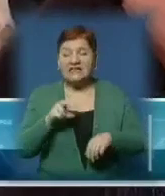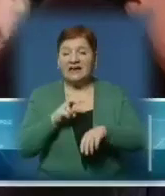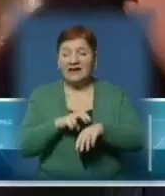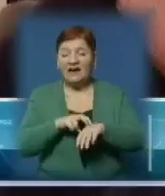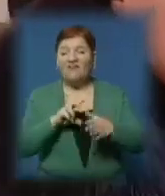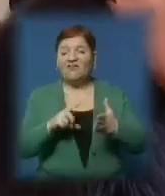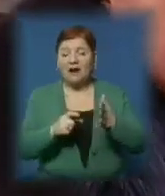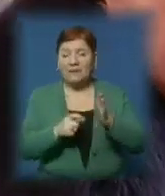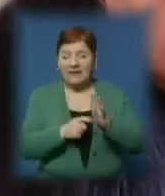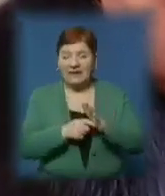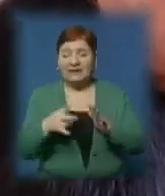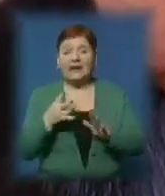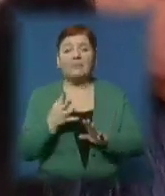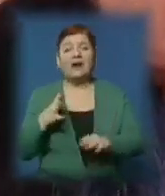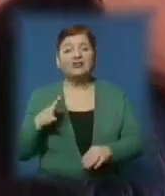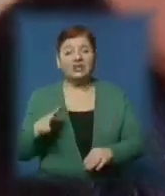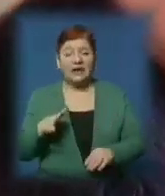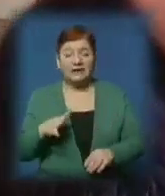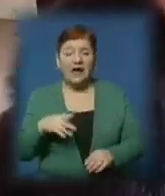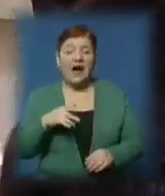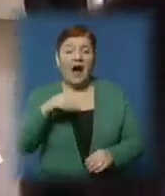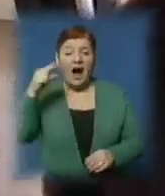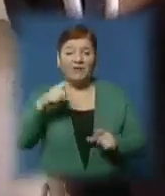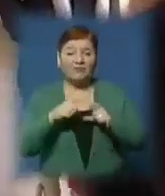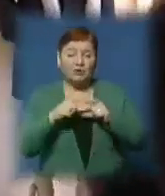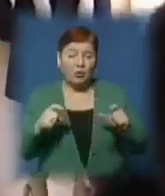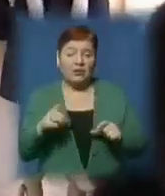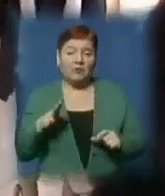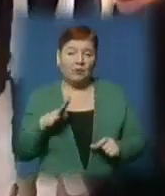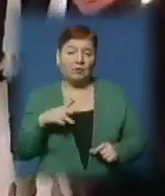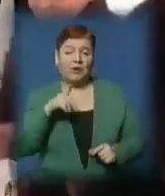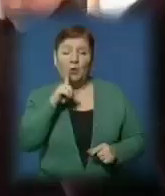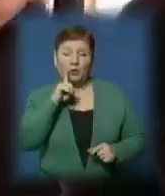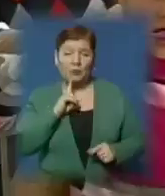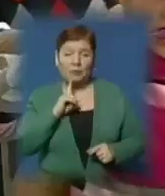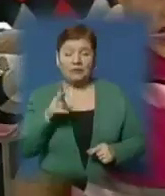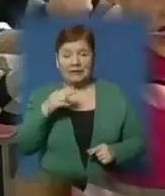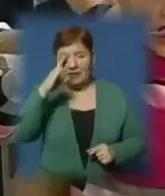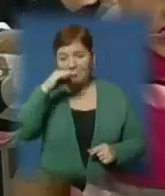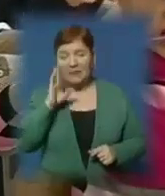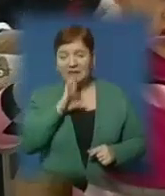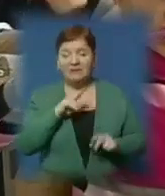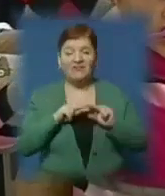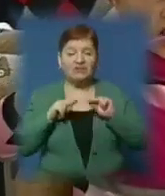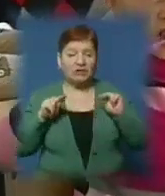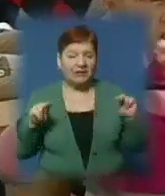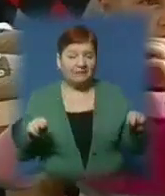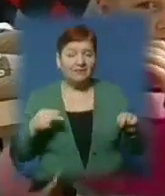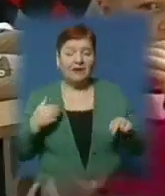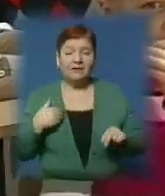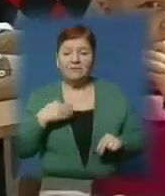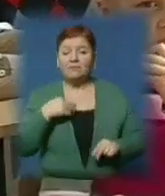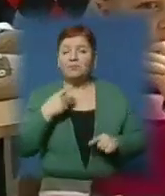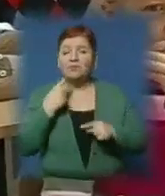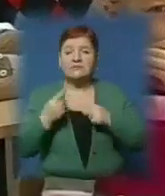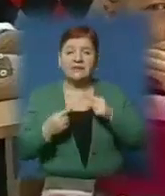десь там черга, треба чекати. Так було би у школі зручно, ви були батьками, і вчителям, і дітям. Вчителі у школі кажуть, у закладі